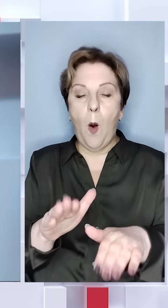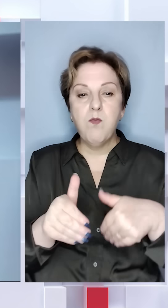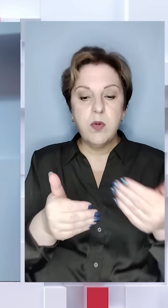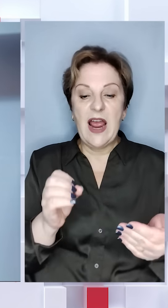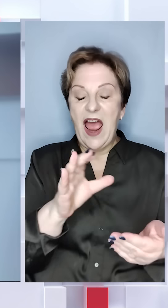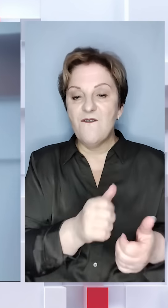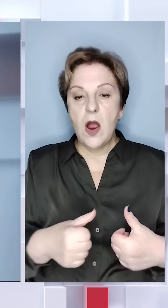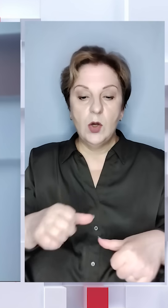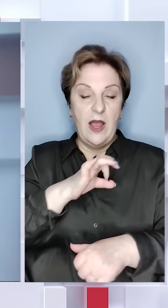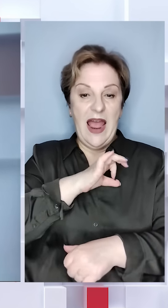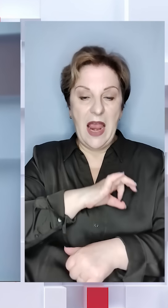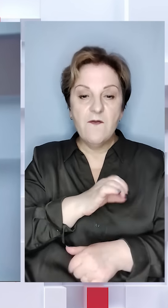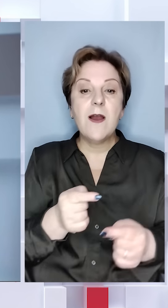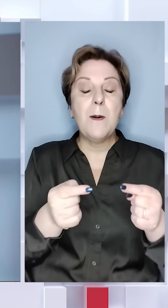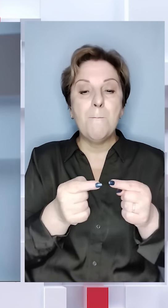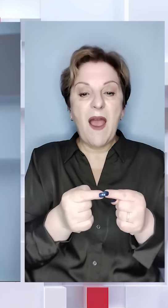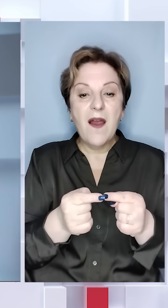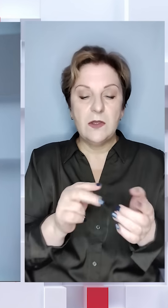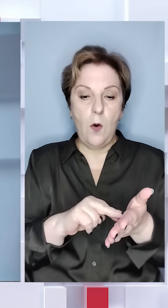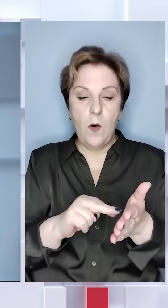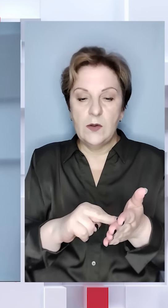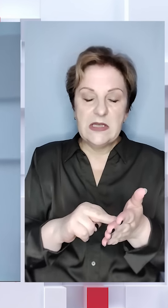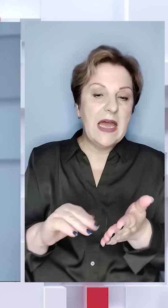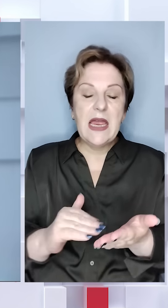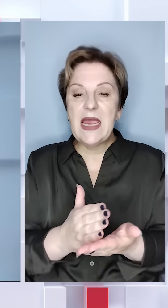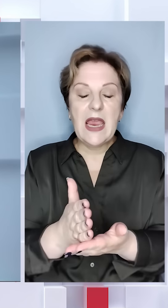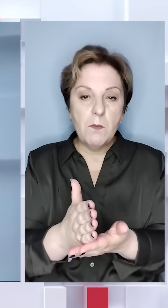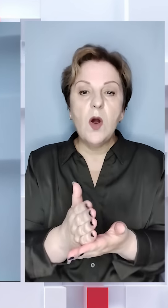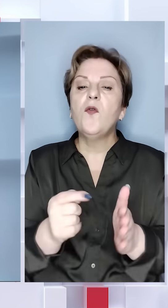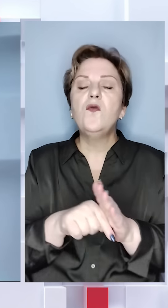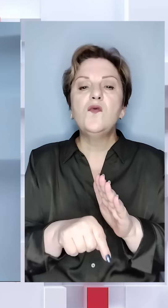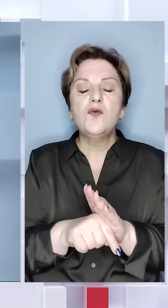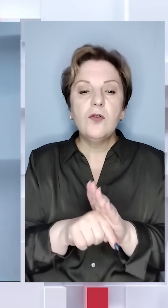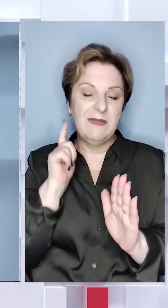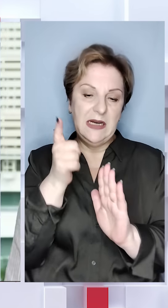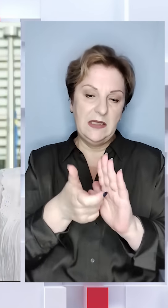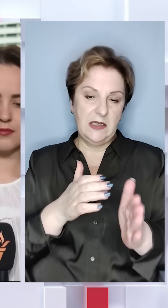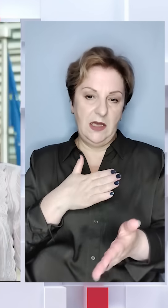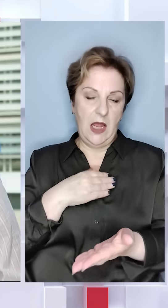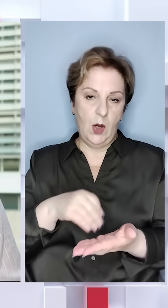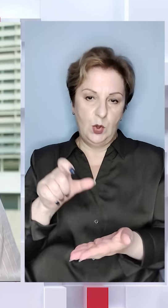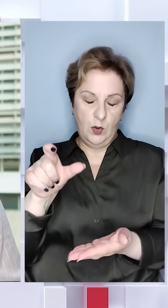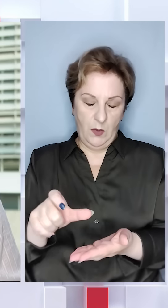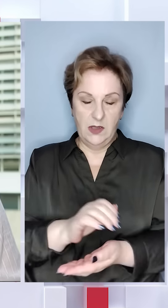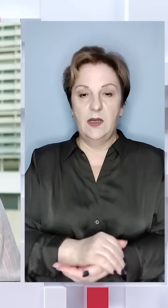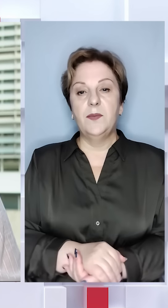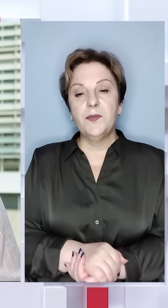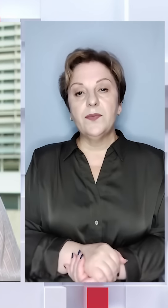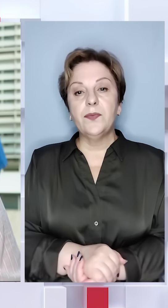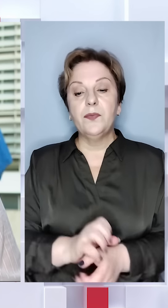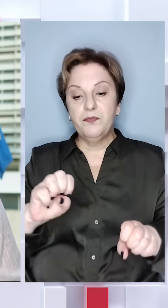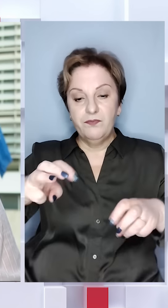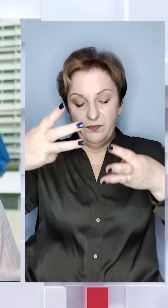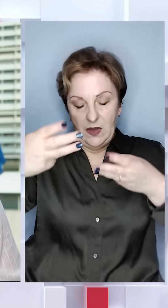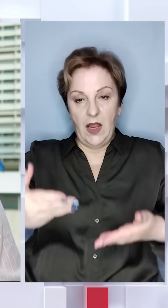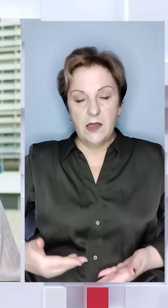пропозицію Єврокомісії використати певну схему. В чому вона полягає, дізнаємося в кореспондентки «Радіо Свобода» Зоряне Степаненко. Вона